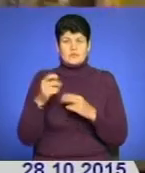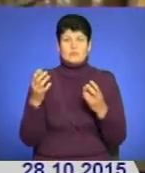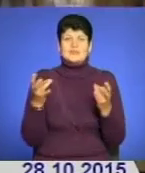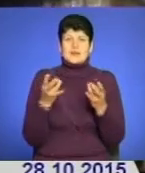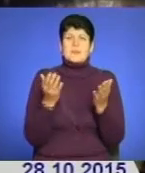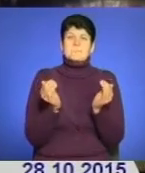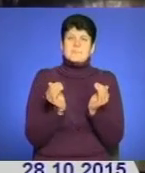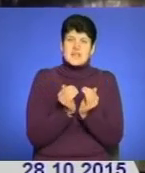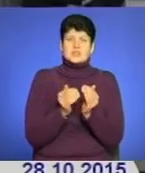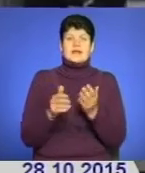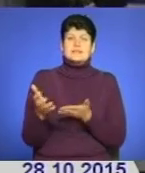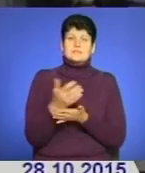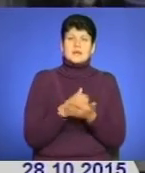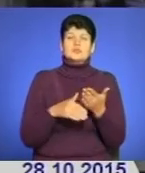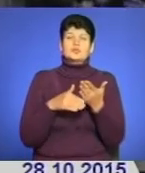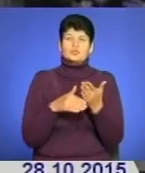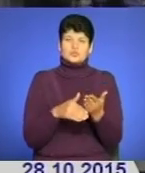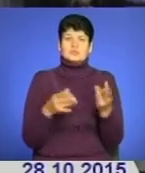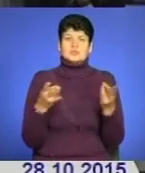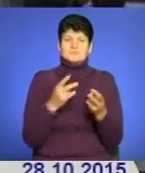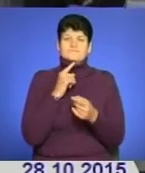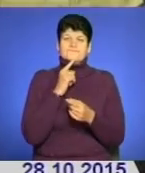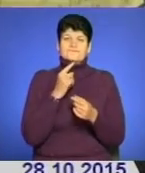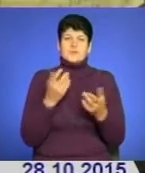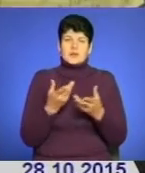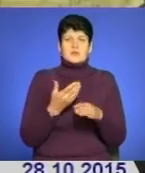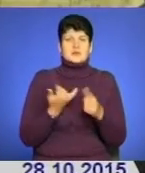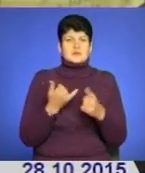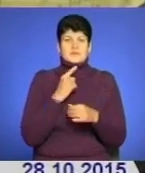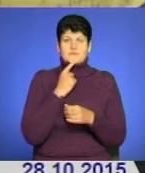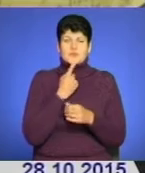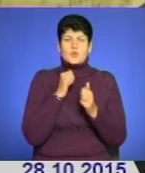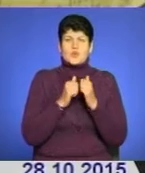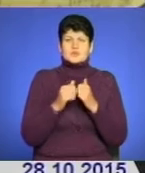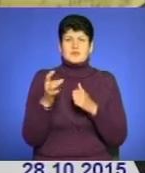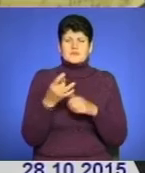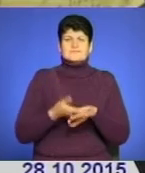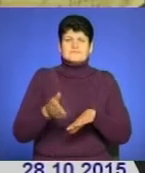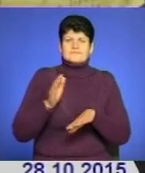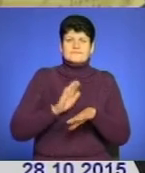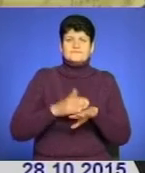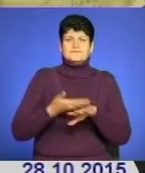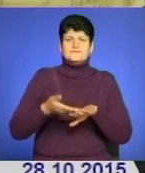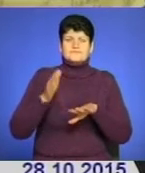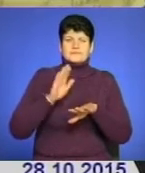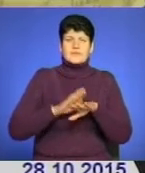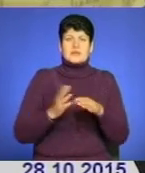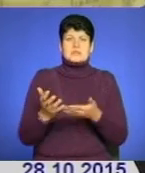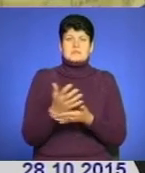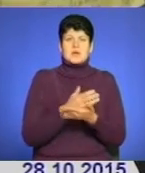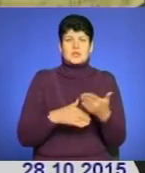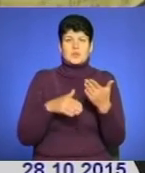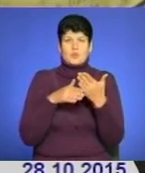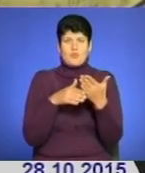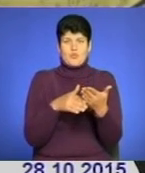меншими, але збирати допомогу для бійців нині стає все складніше. Справді кожного разу, чим разом стає складніше збирати цю